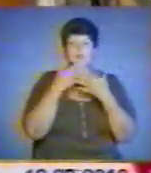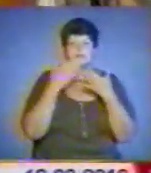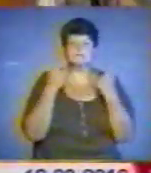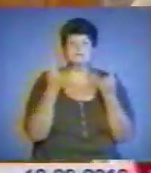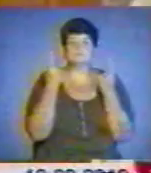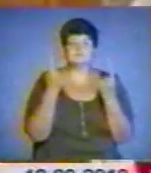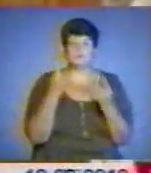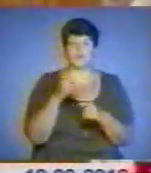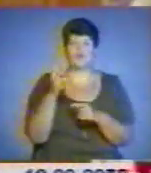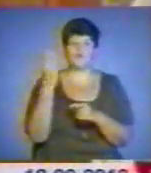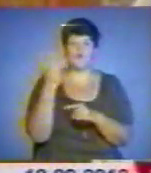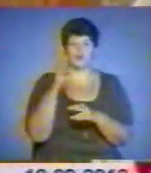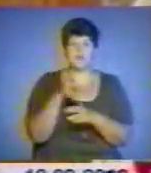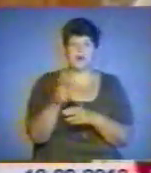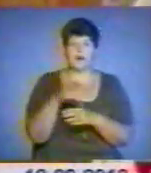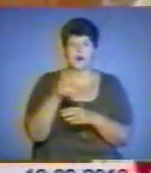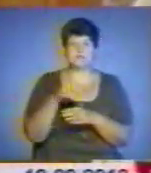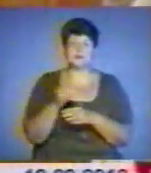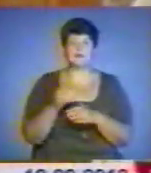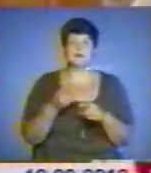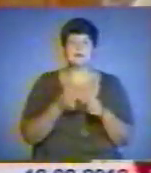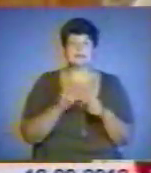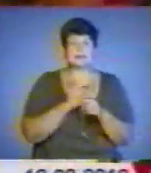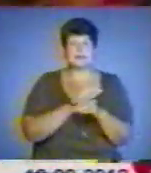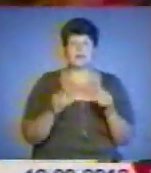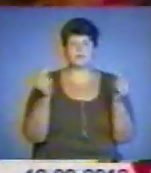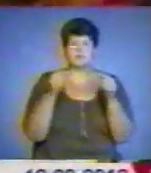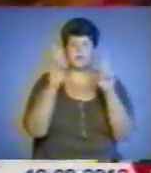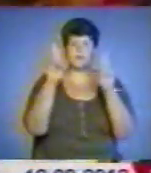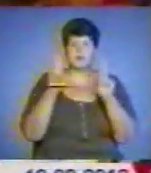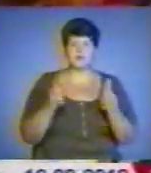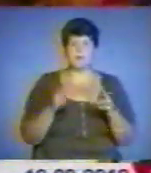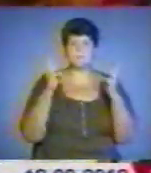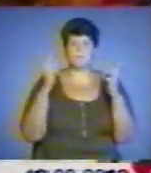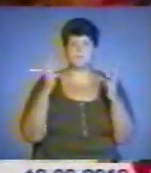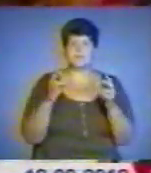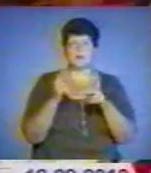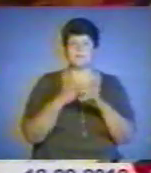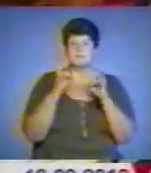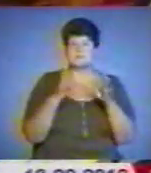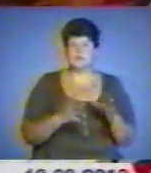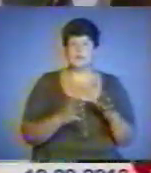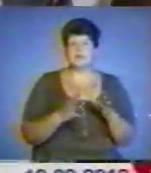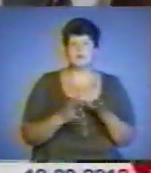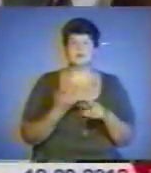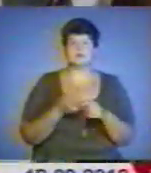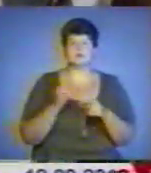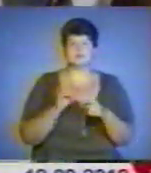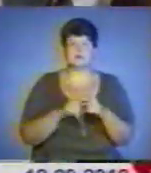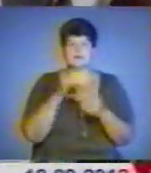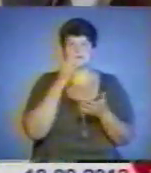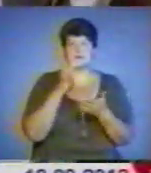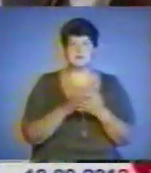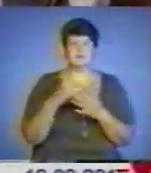вогнегасника. Це не відповідає правилам пожежної безпеки, зазначив заступник начальника управління Державної інспекції техногенної безпеки в